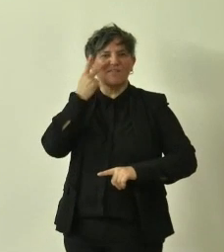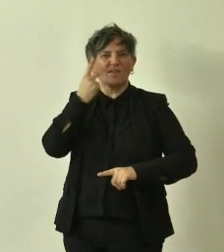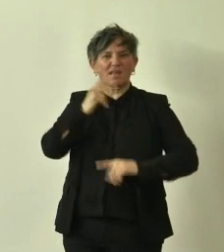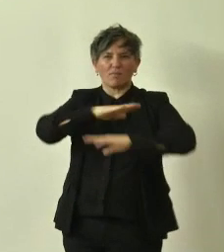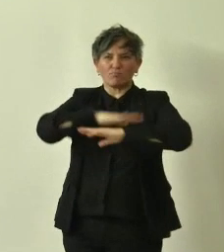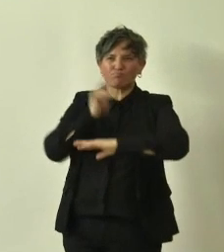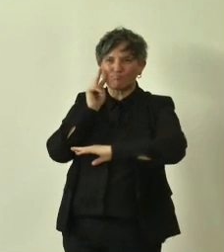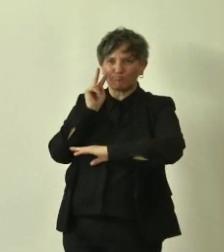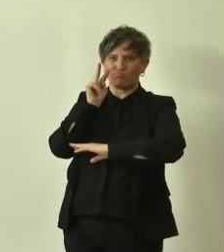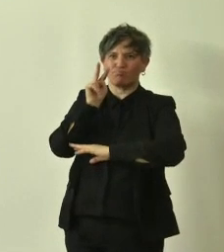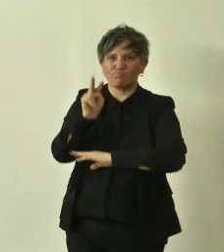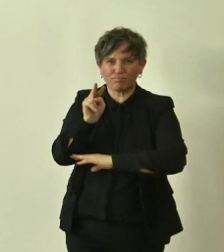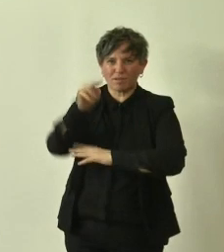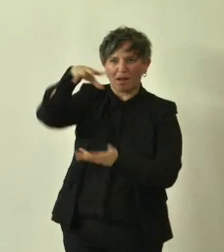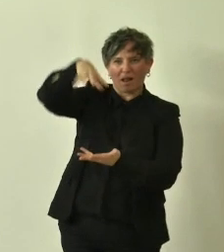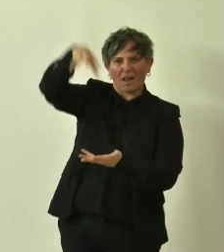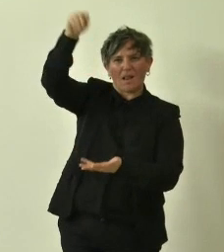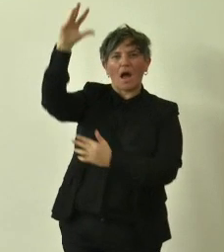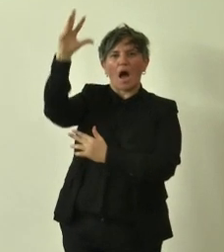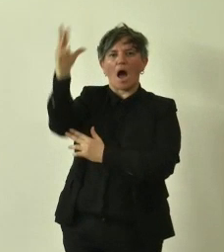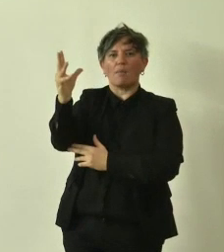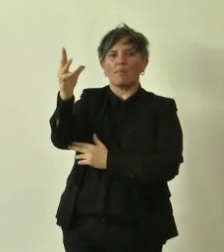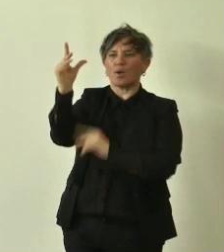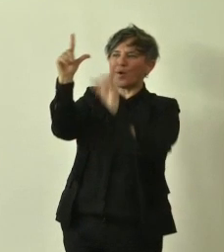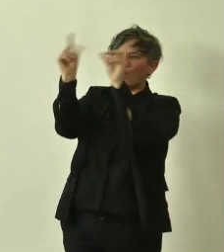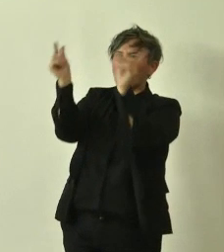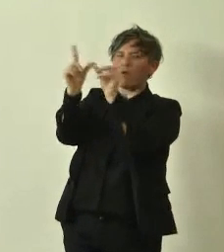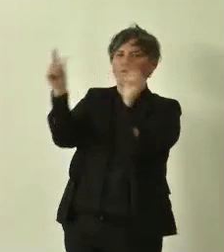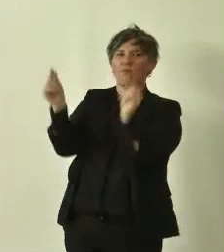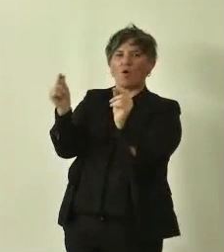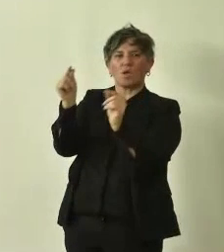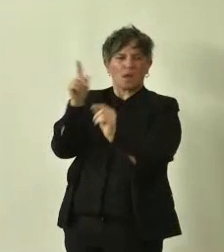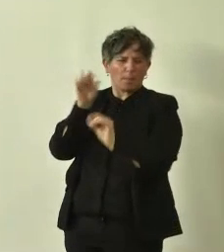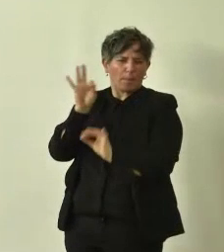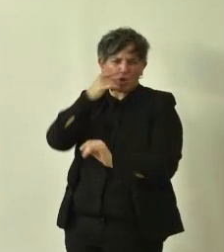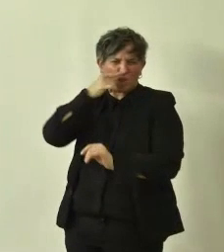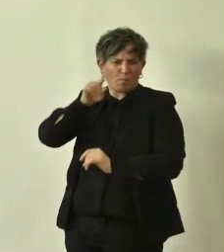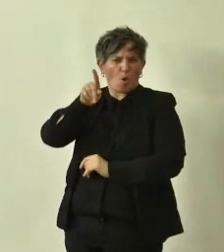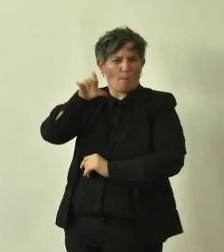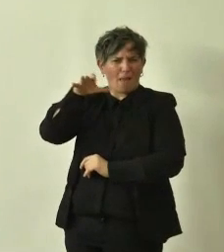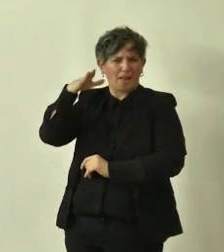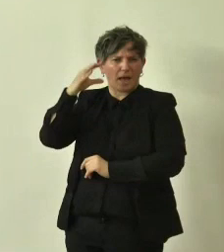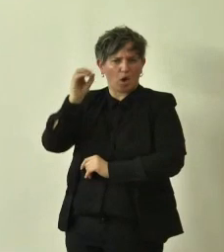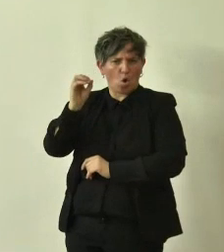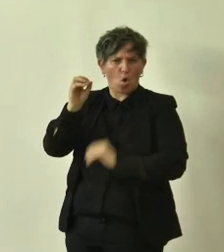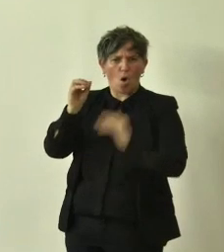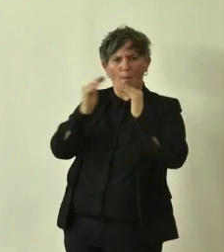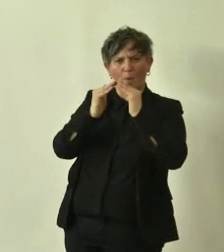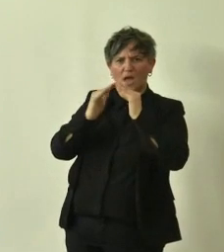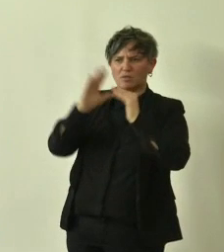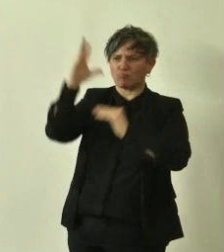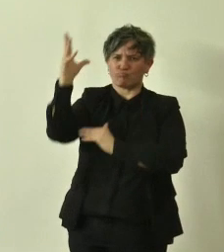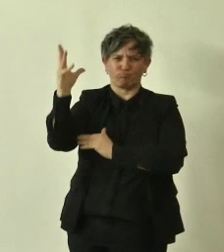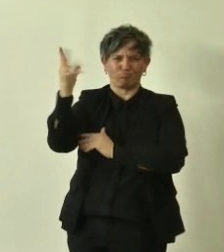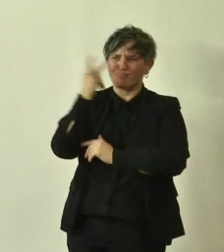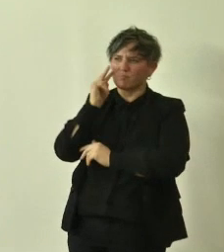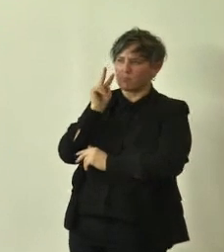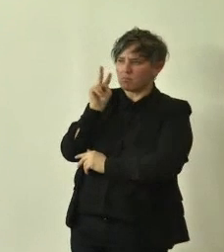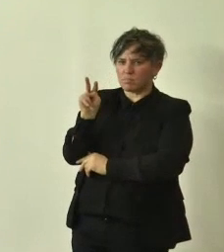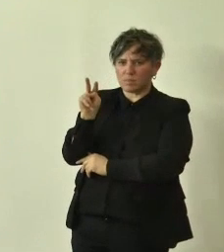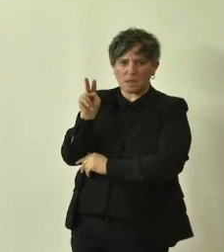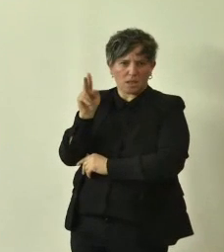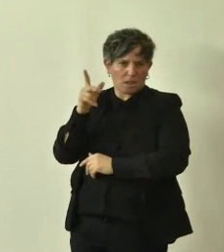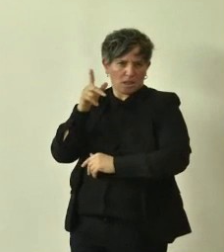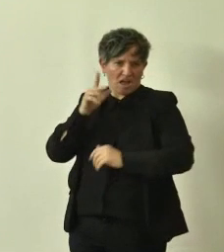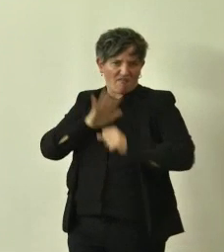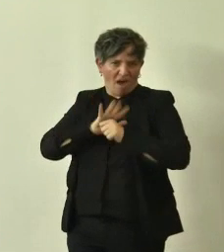naturale che erano le fronde di un platano che stava dietro dietro l'edificio nel quale appunto la sua famiglia si